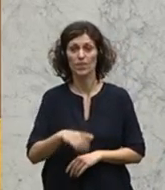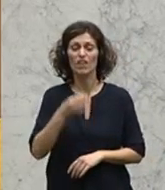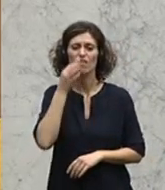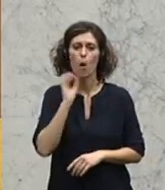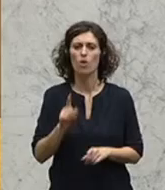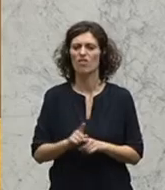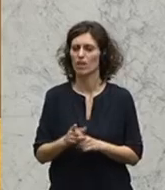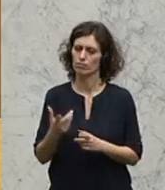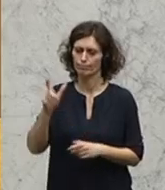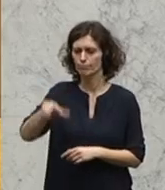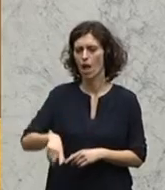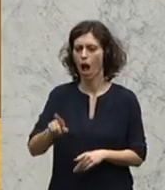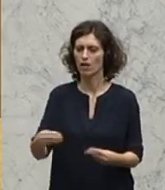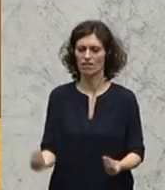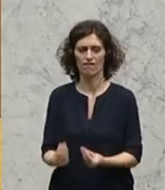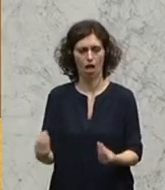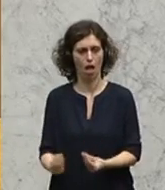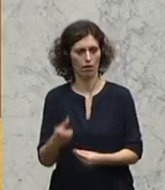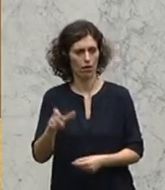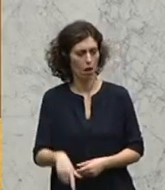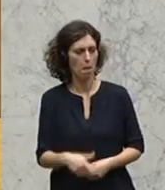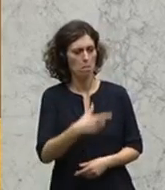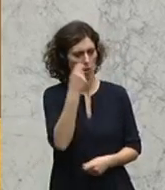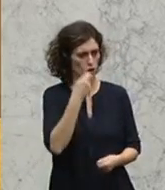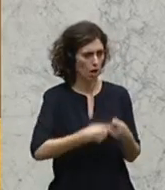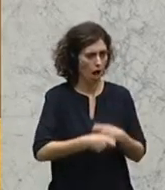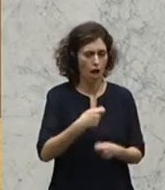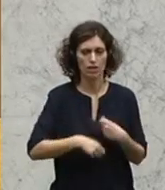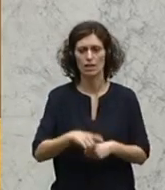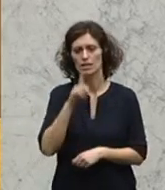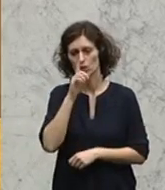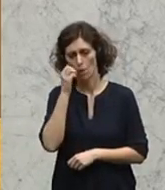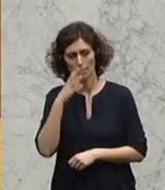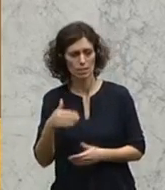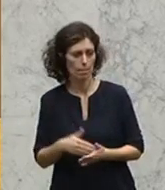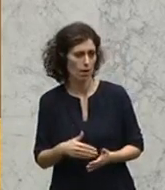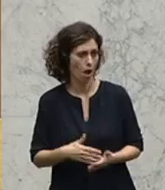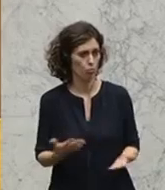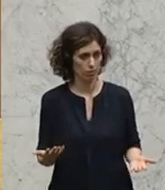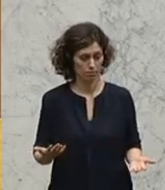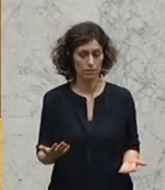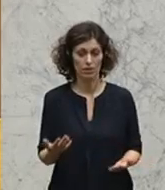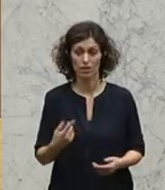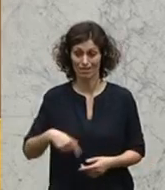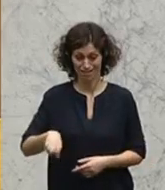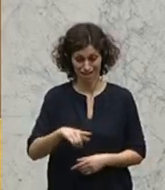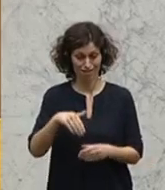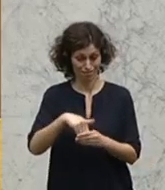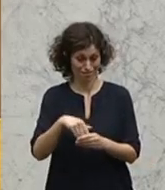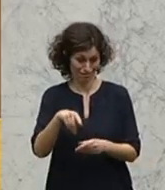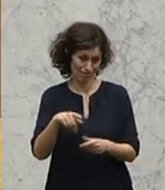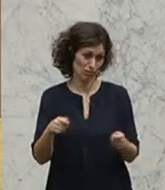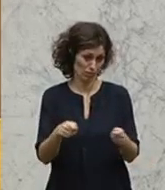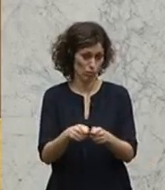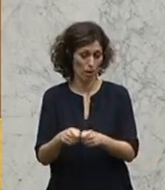als eine Art Ware wahrgenommen, Menschenhandel und sexueller Missbrauch, vor allem hier auch im Zusammenhang